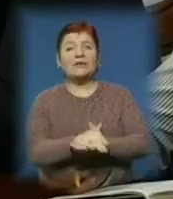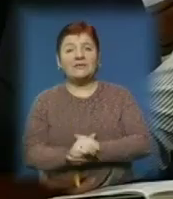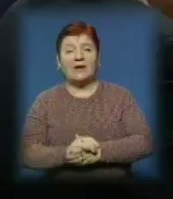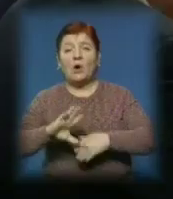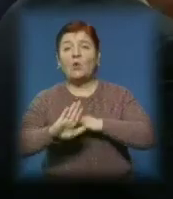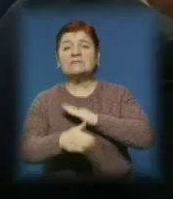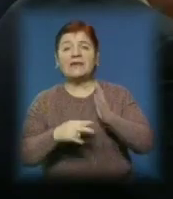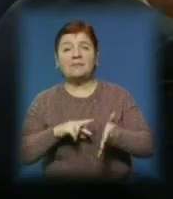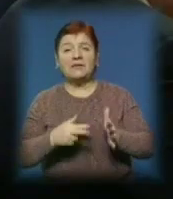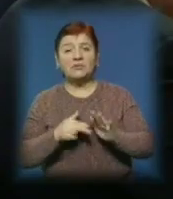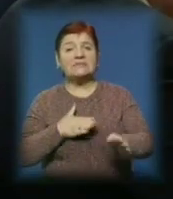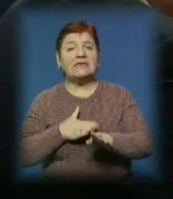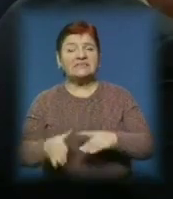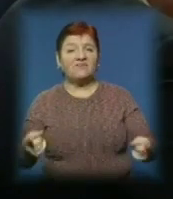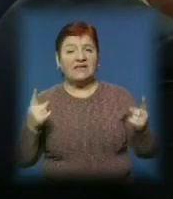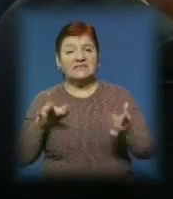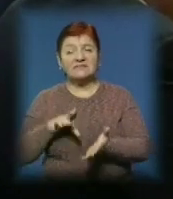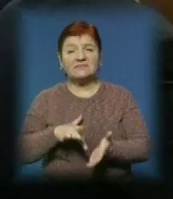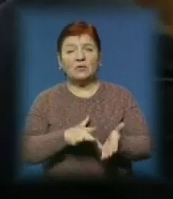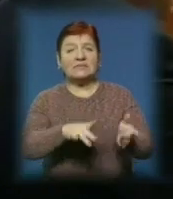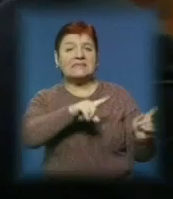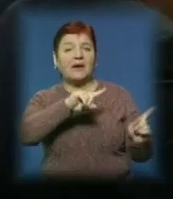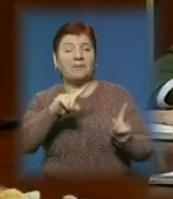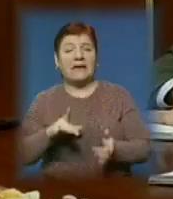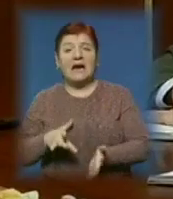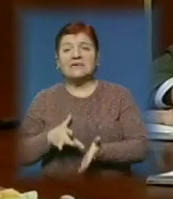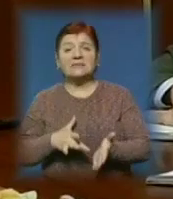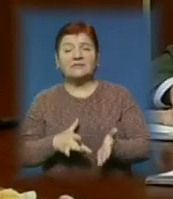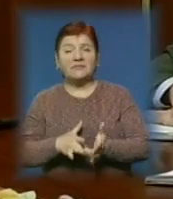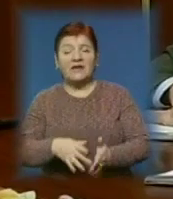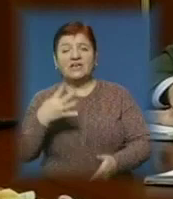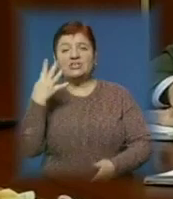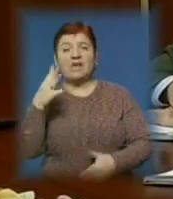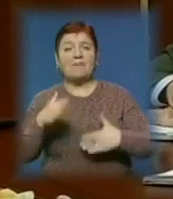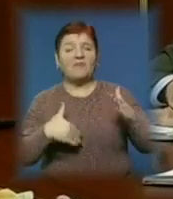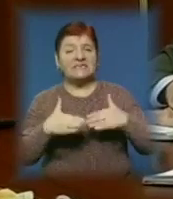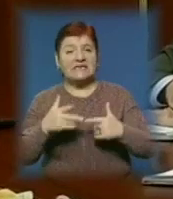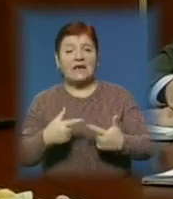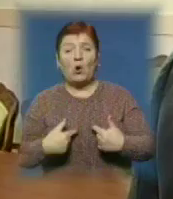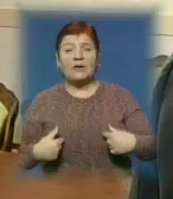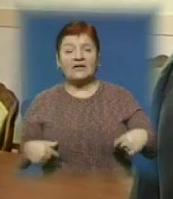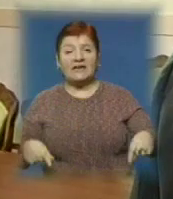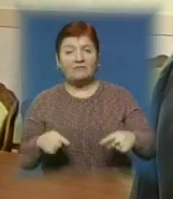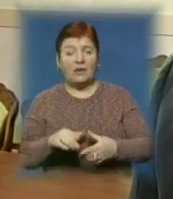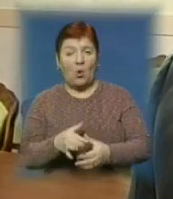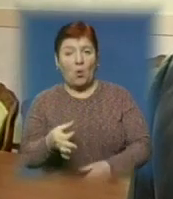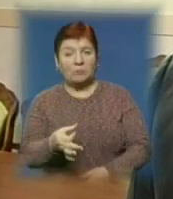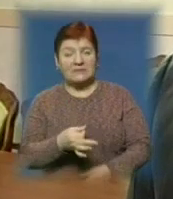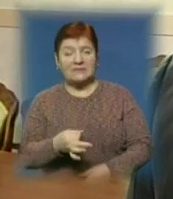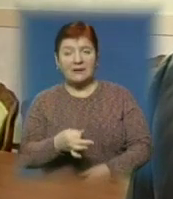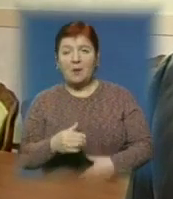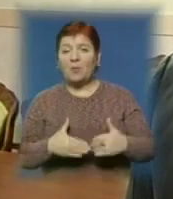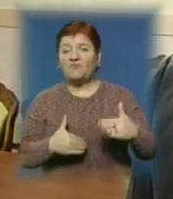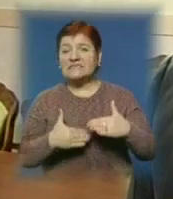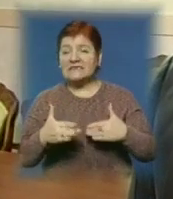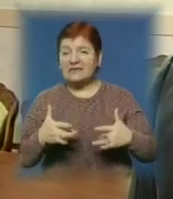Останні ж планують здійснити великий тур Закарпаттям. Гастролюватимуть краєм чотири професійні колективи області. Майже кожен із професійних